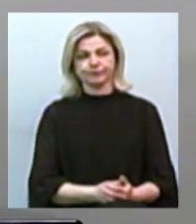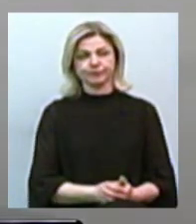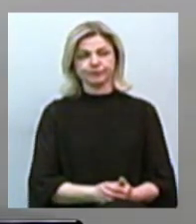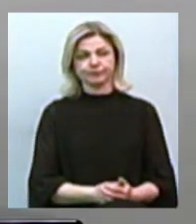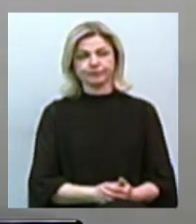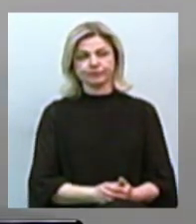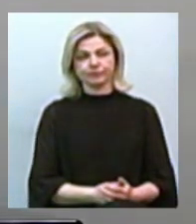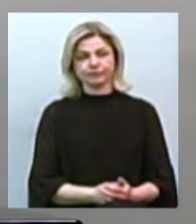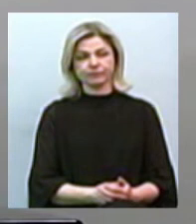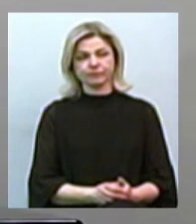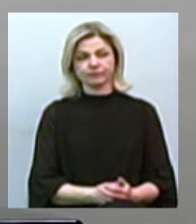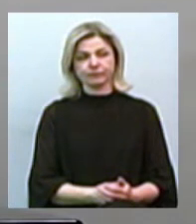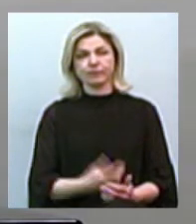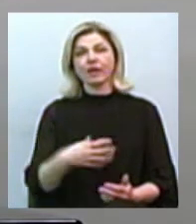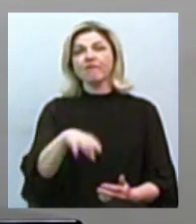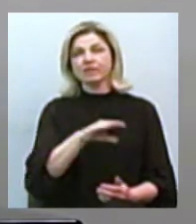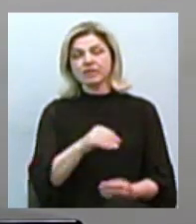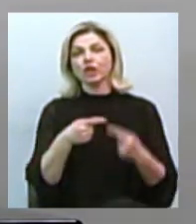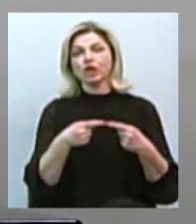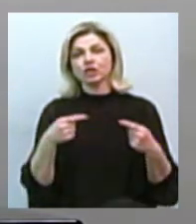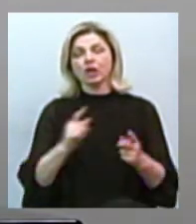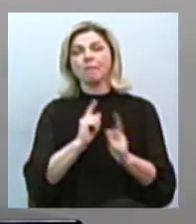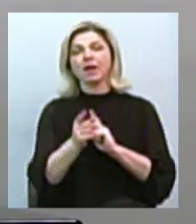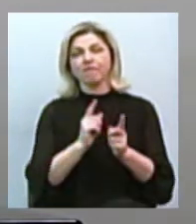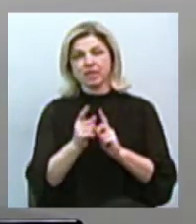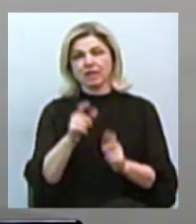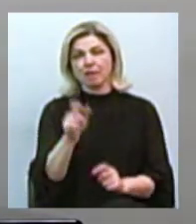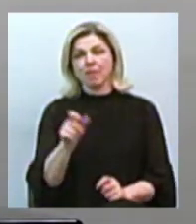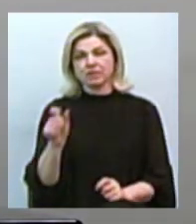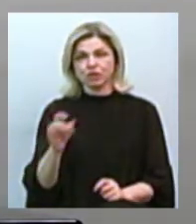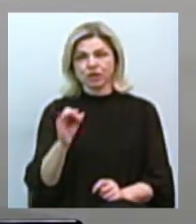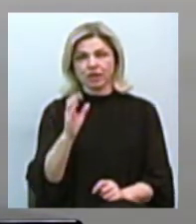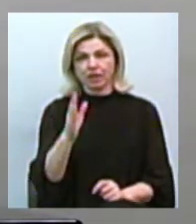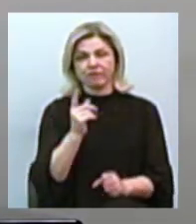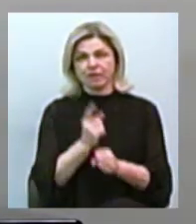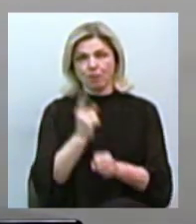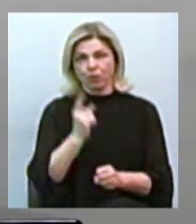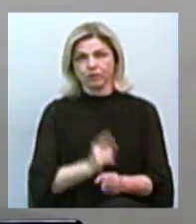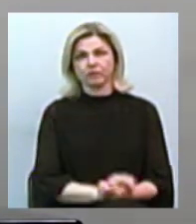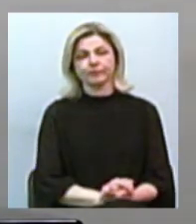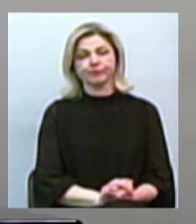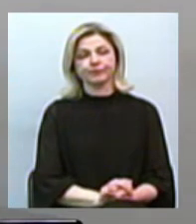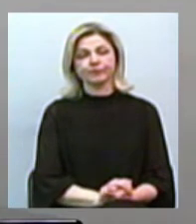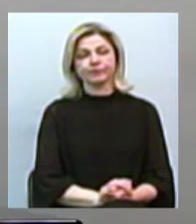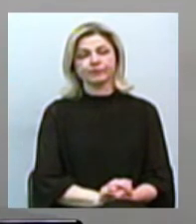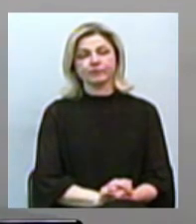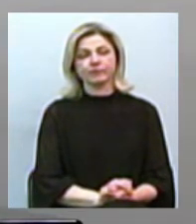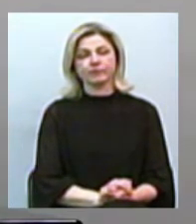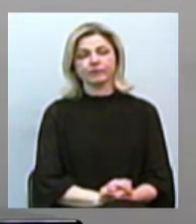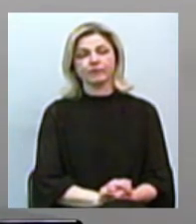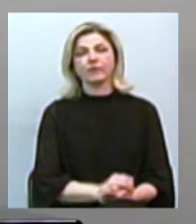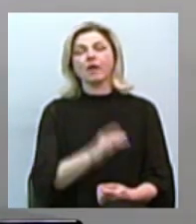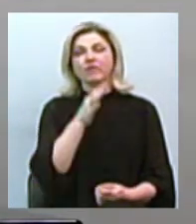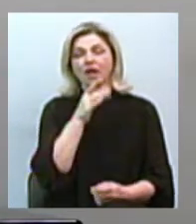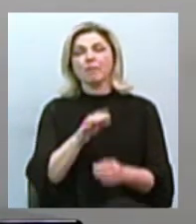пасажирів. Всі інші перевезення пасажирів заборонені. Крім цього, при здійсненні